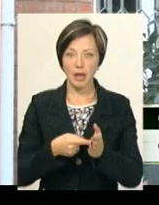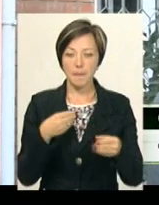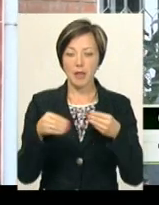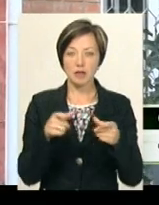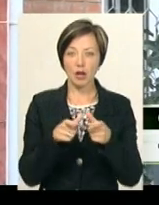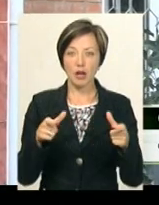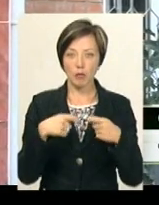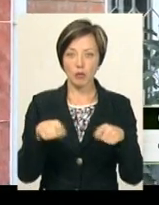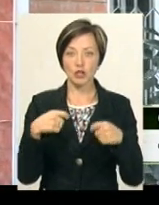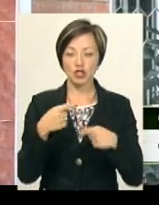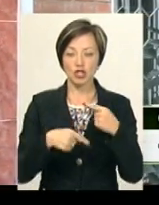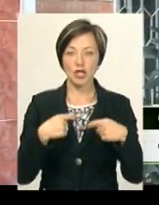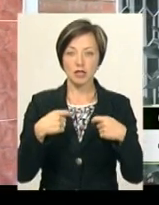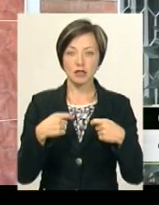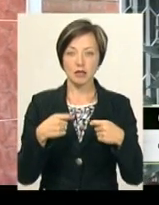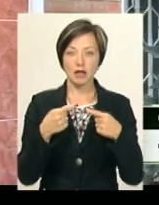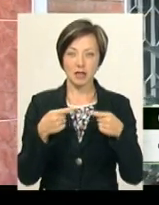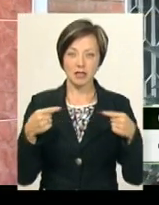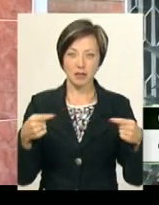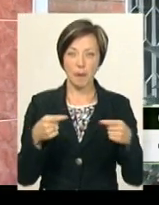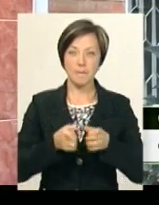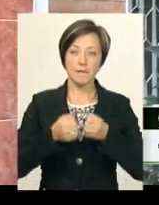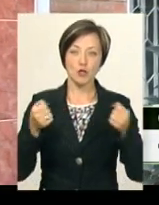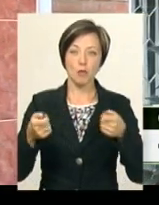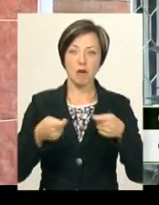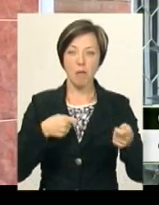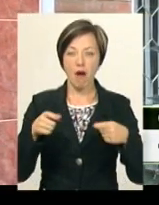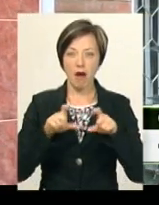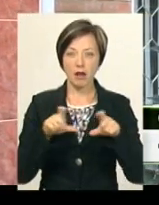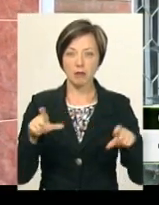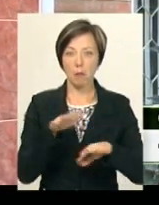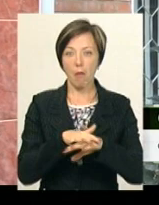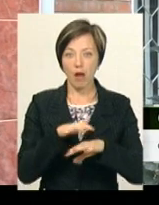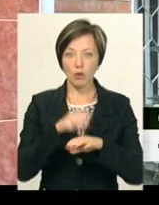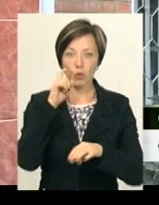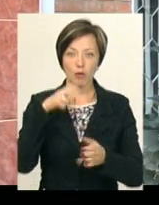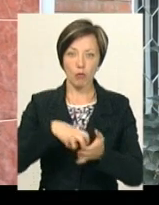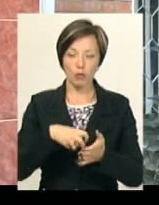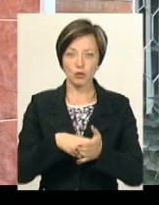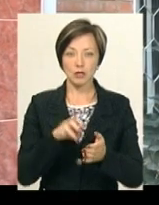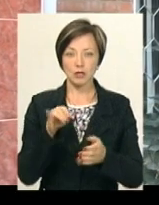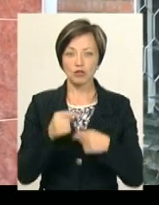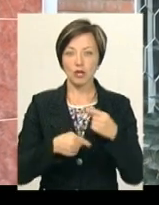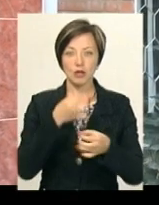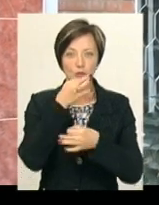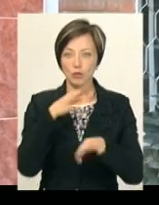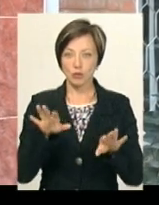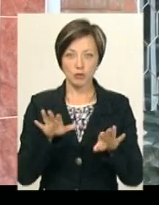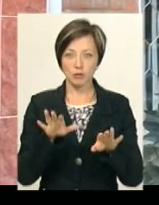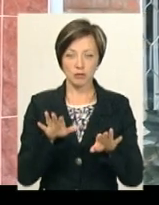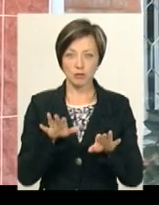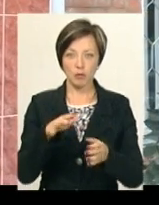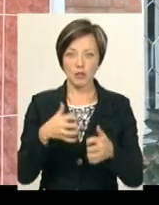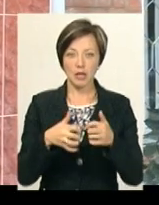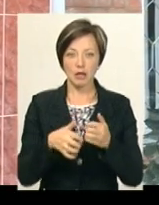через розрібні мережі, супермаркети, банковські відділення, «Укрпочти» через будь-якого агента.